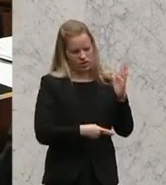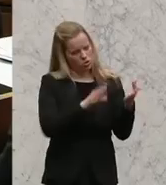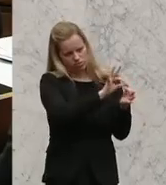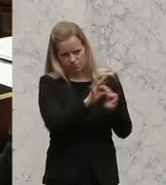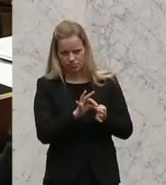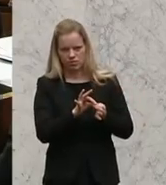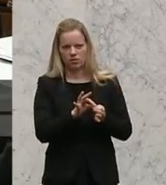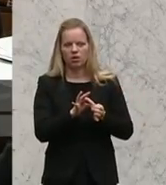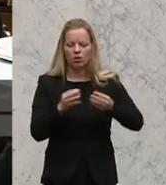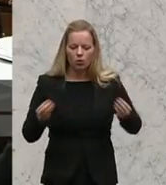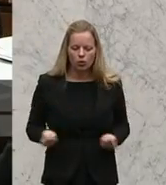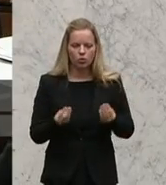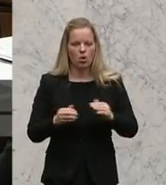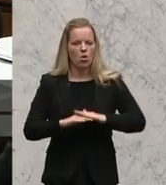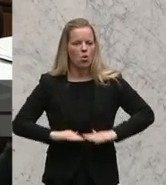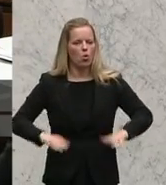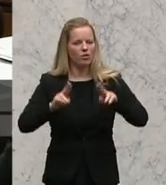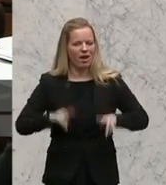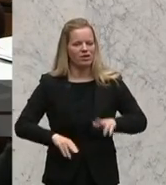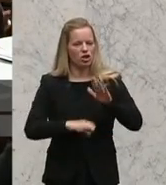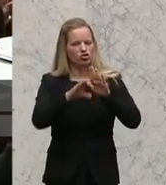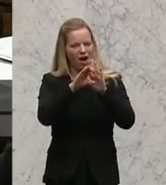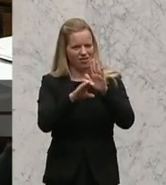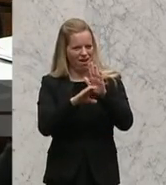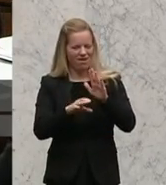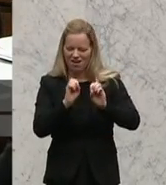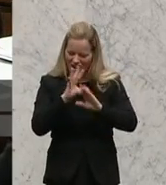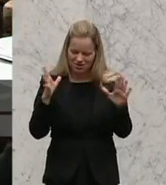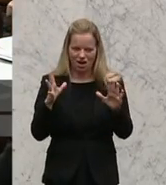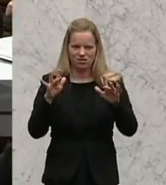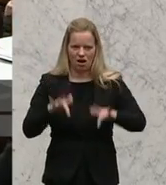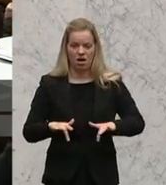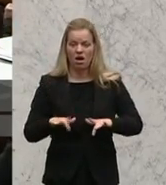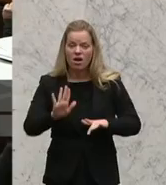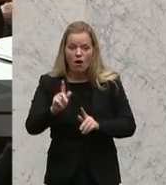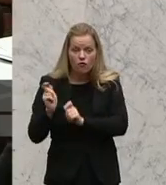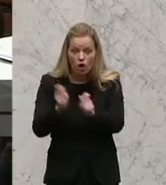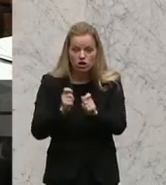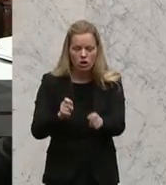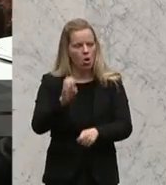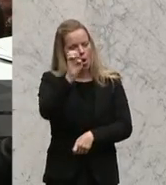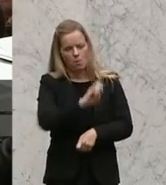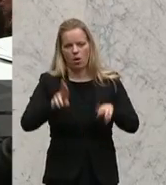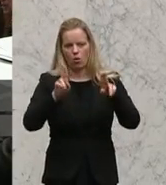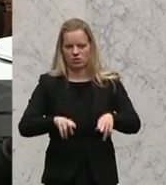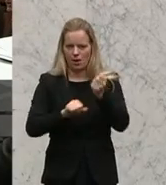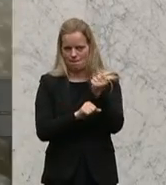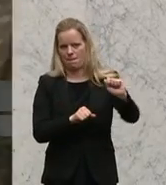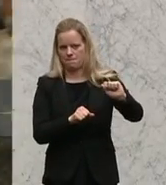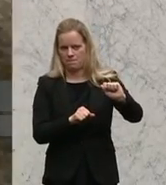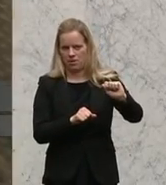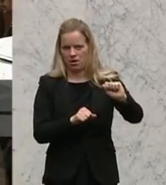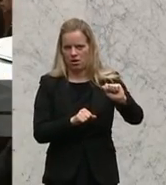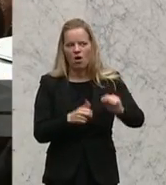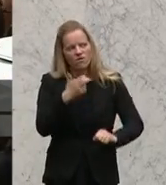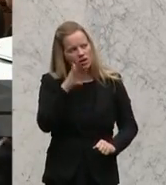ist dementsprechend, weil es die Grundrechtecharta auch klar regelt, sie ist Ihr Vorschlag hier klar europarechtswidrig und wir werden dementsprechend auch eine Beschwerde bei der Kommission einbringen, weil